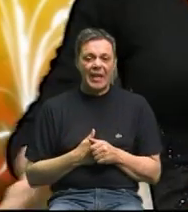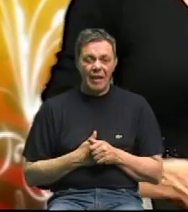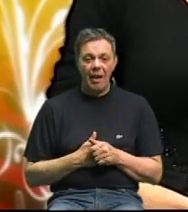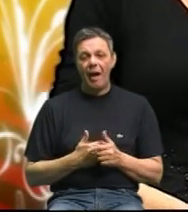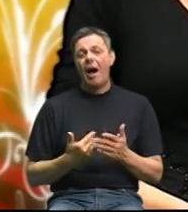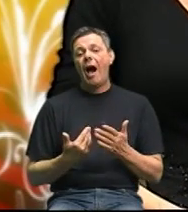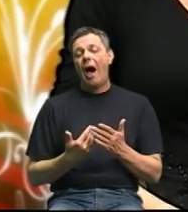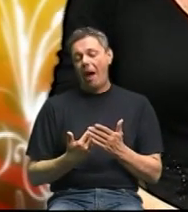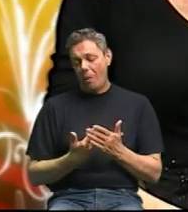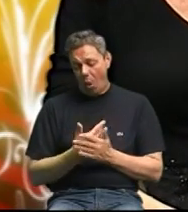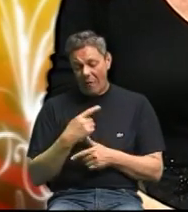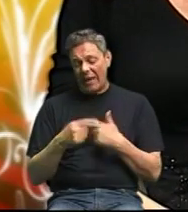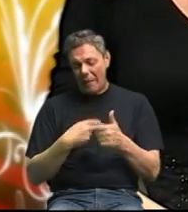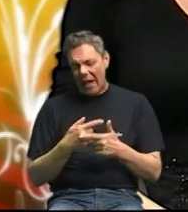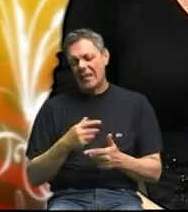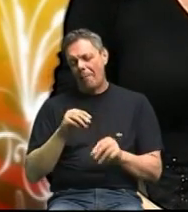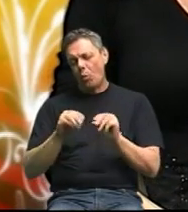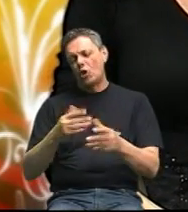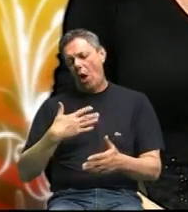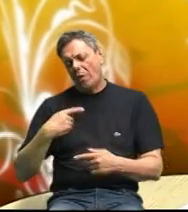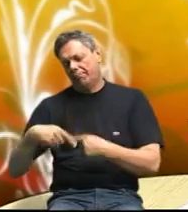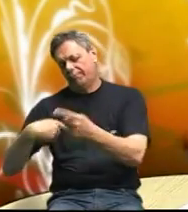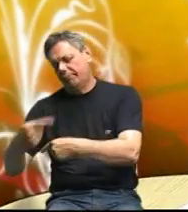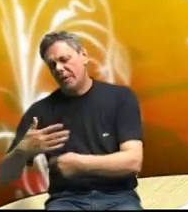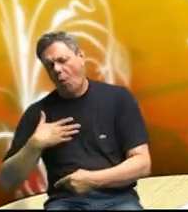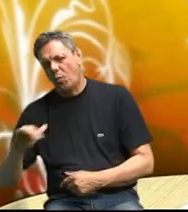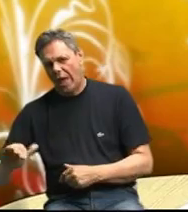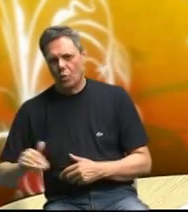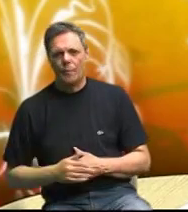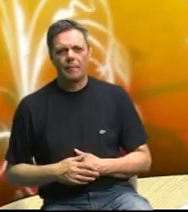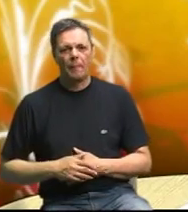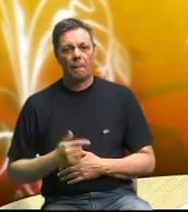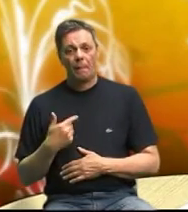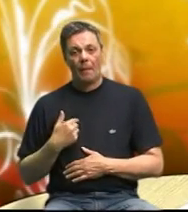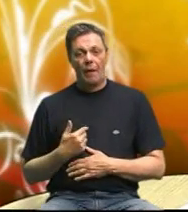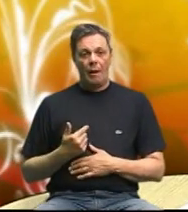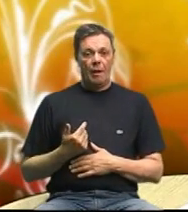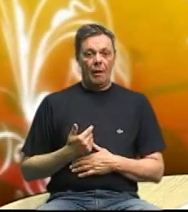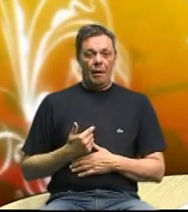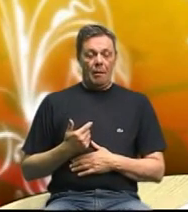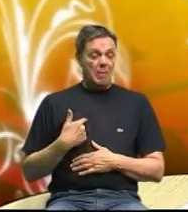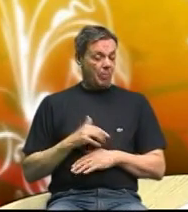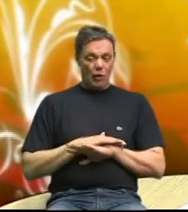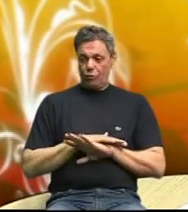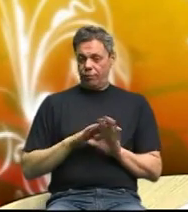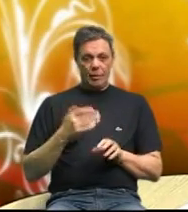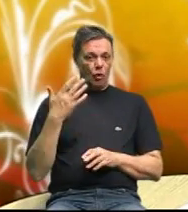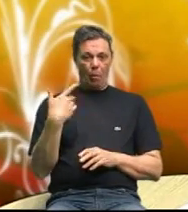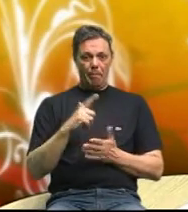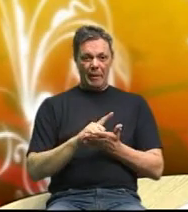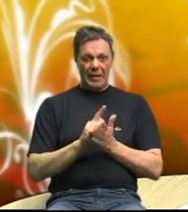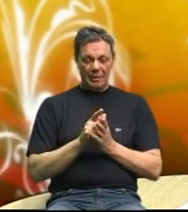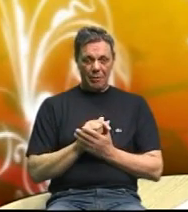svoje djeca gledajte mi nećete vi vjerovati mi smo skoro odradli već 50 minuta vi mislite